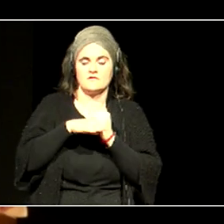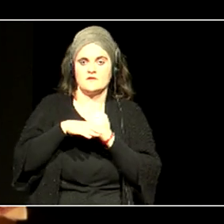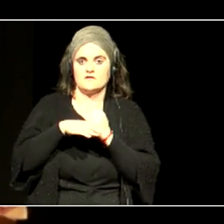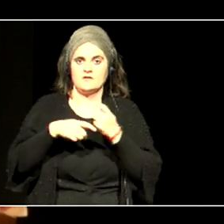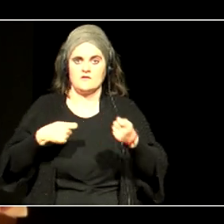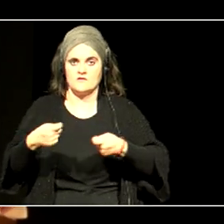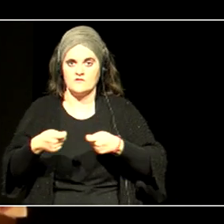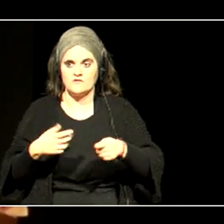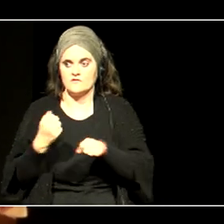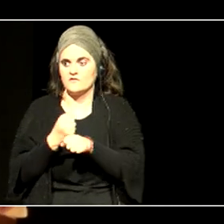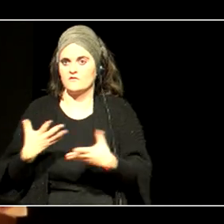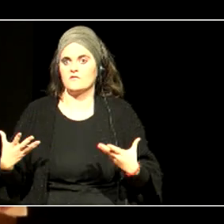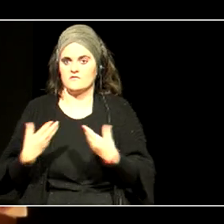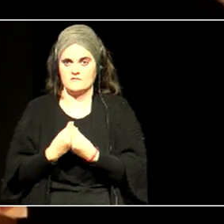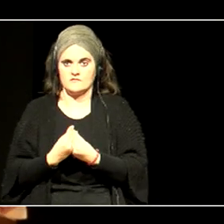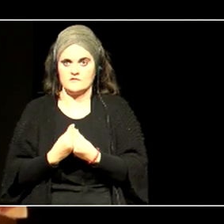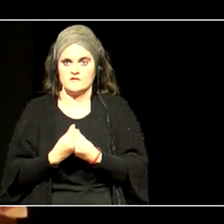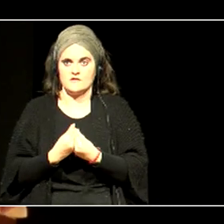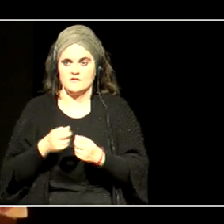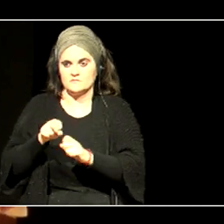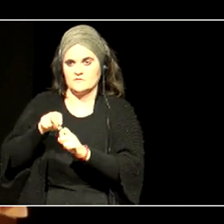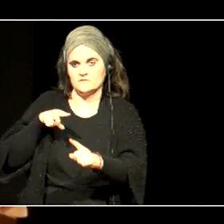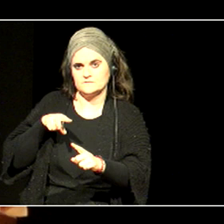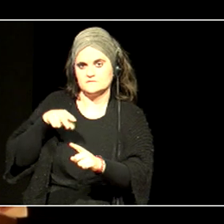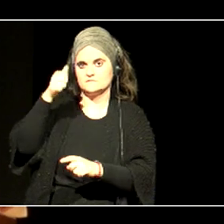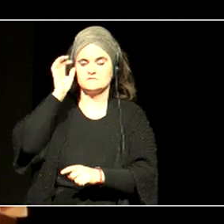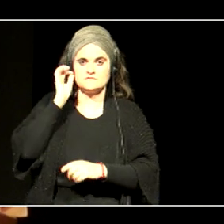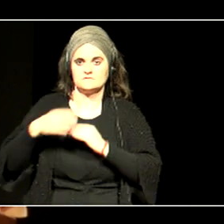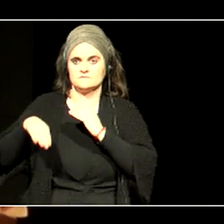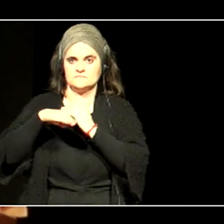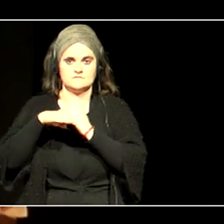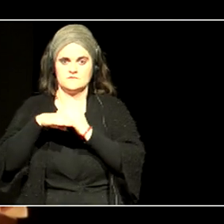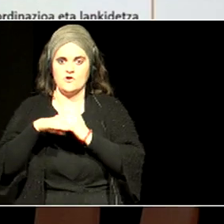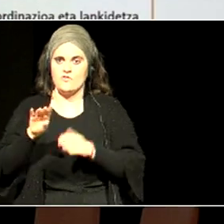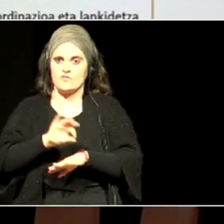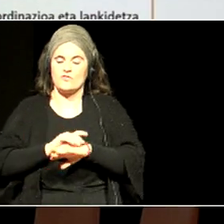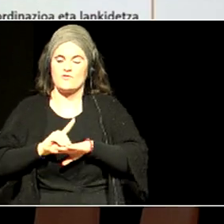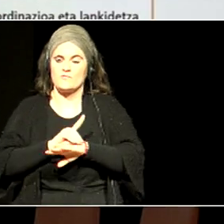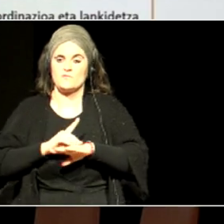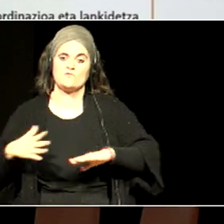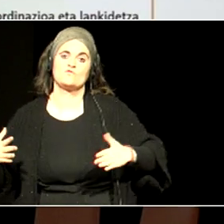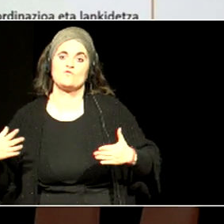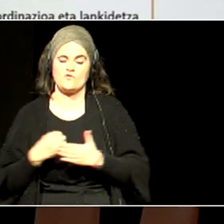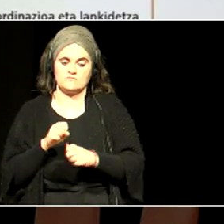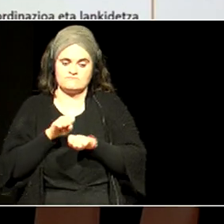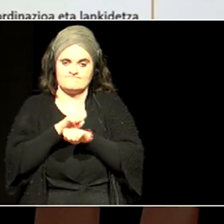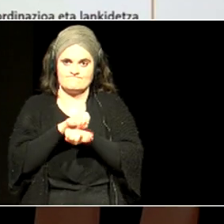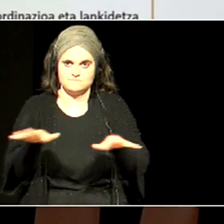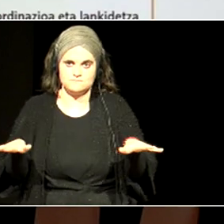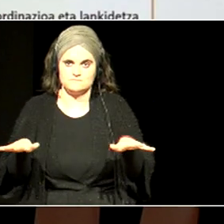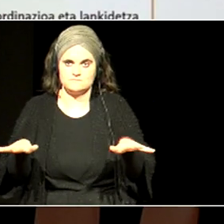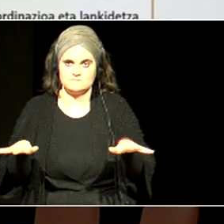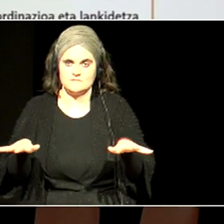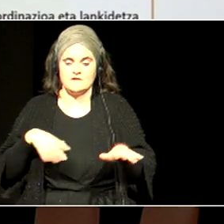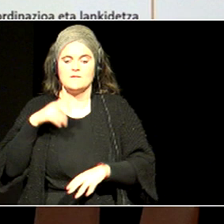generoikuspegia, dokumentu guztietan, eskidetzaren betaurrekoak, ipini, eta ikastetxeko dokumentu estrategikotan, ikusi,